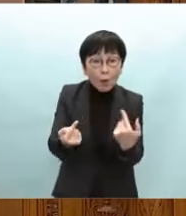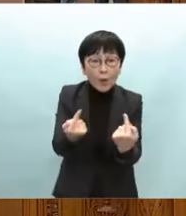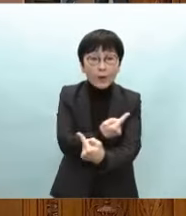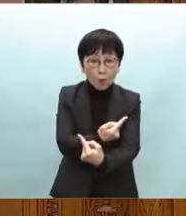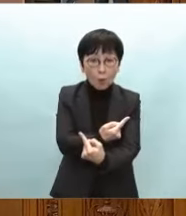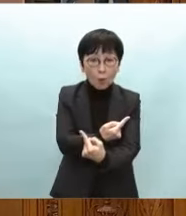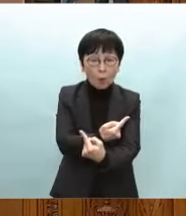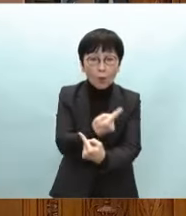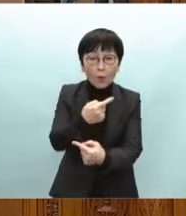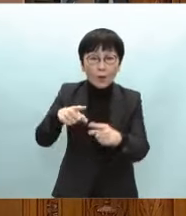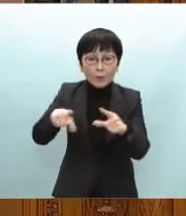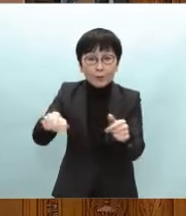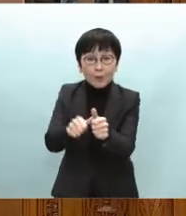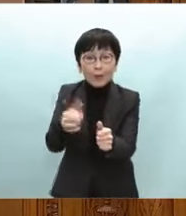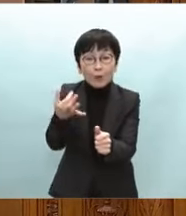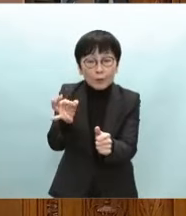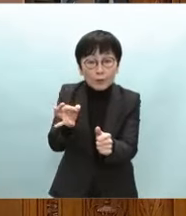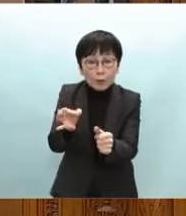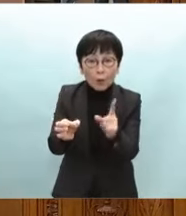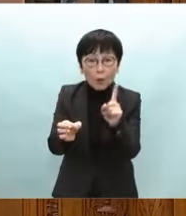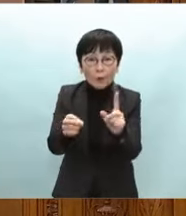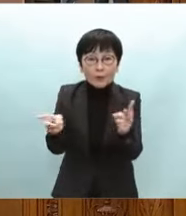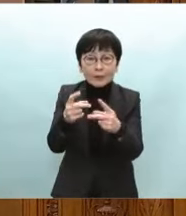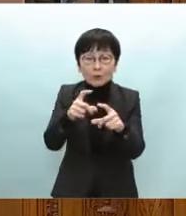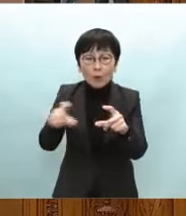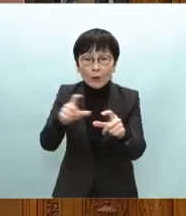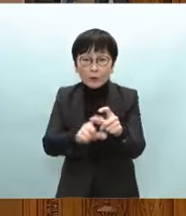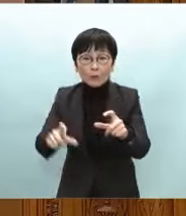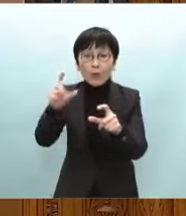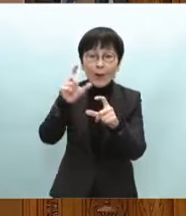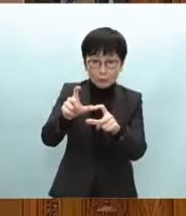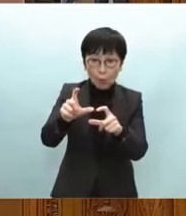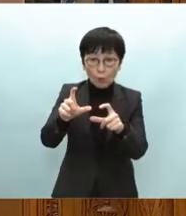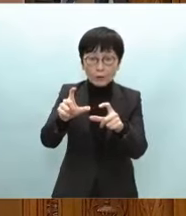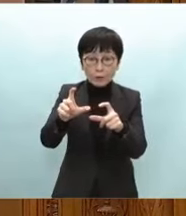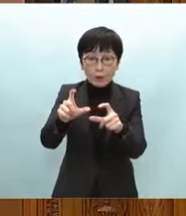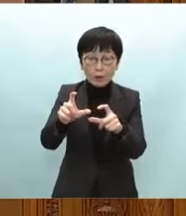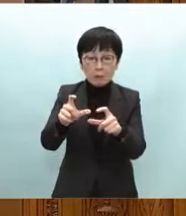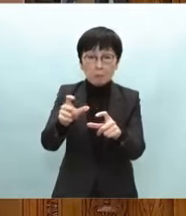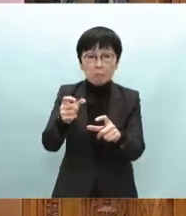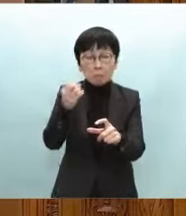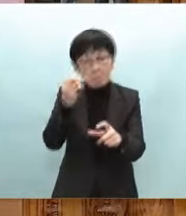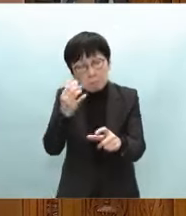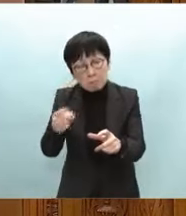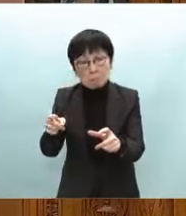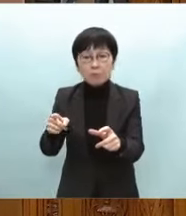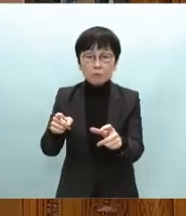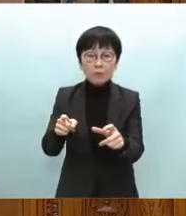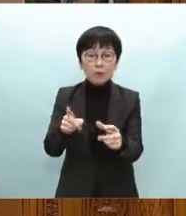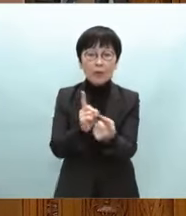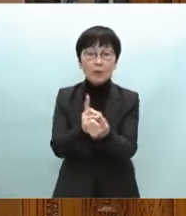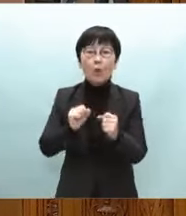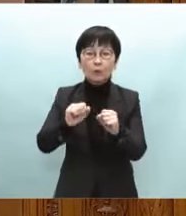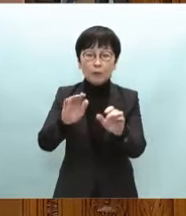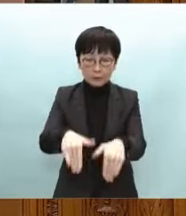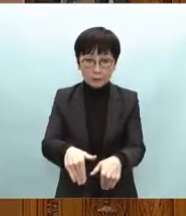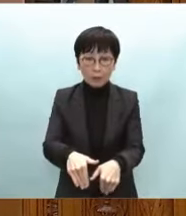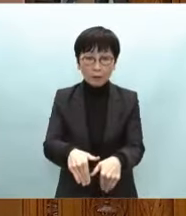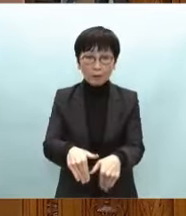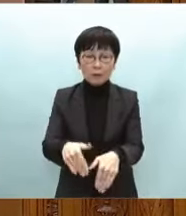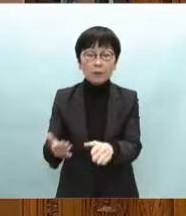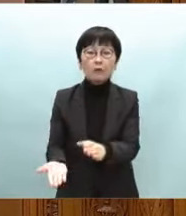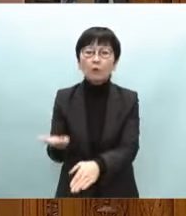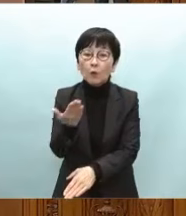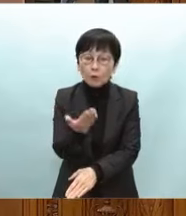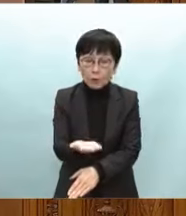一般予備費を1兆円に倍増する極めて異例な対応を行いましたその上で